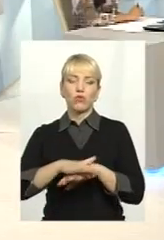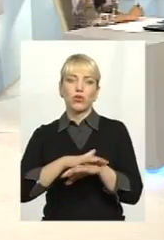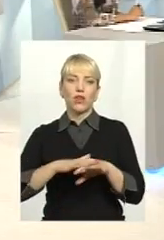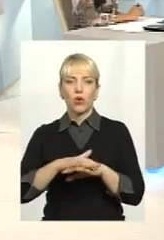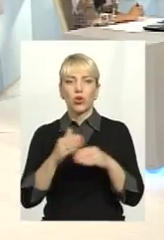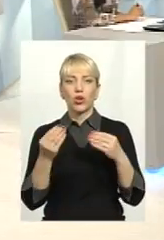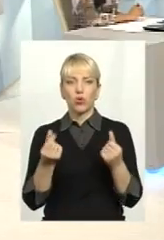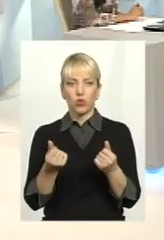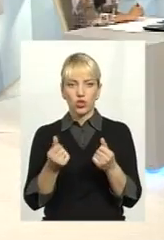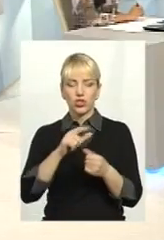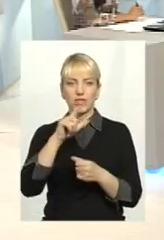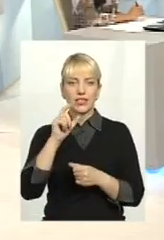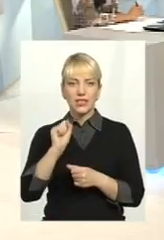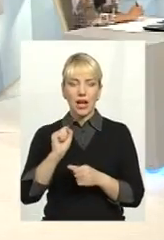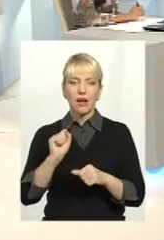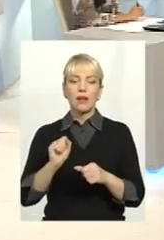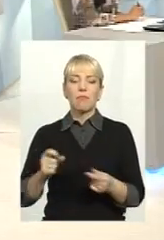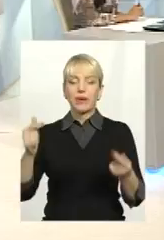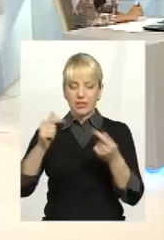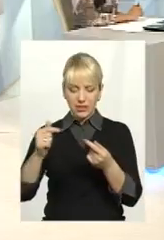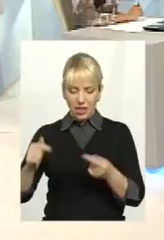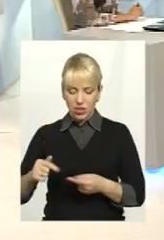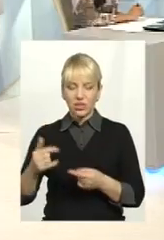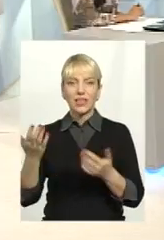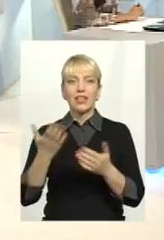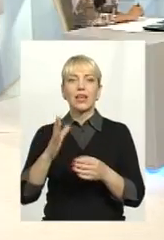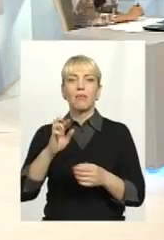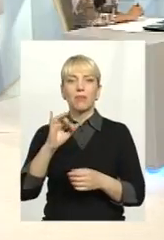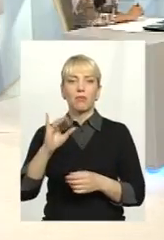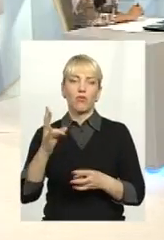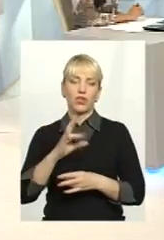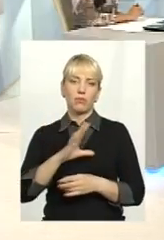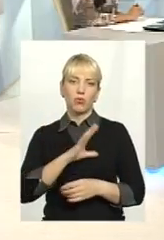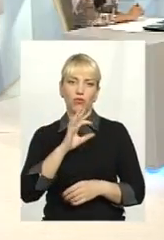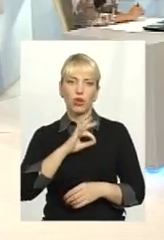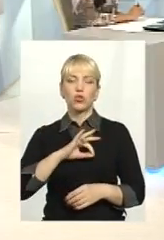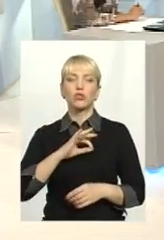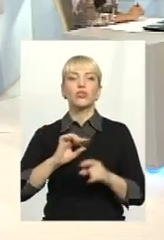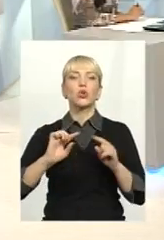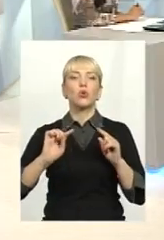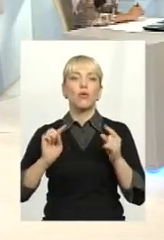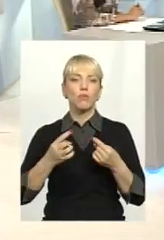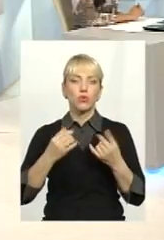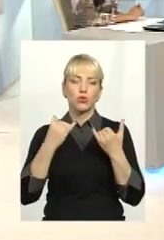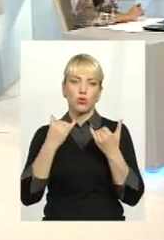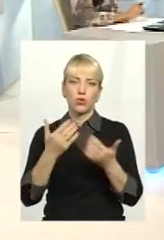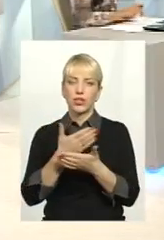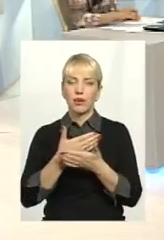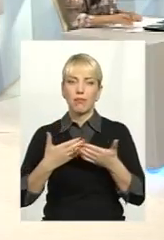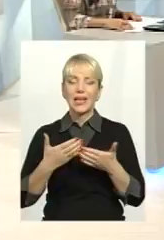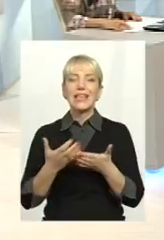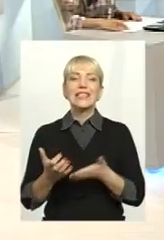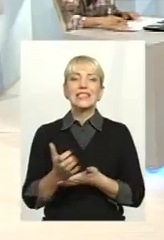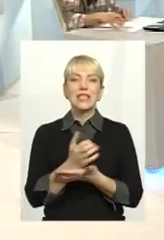за призначенням, за яким ми мали би використовувати. Тому сьогодні ми зібрали